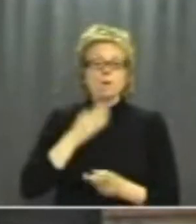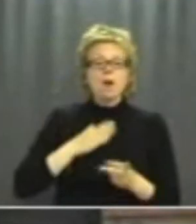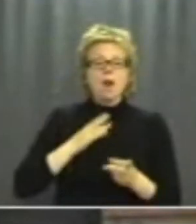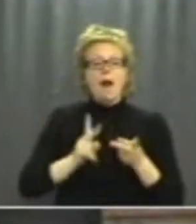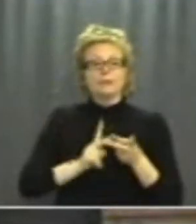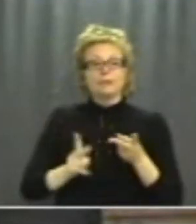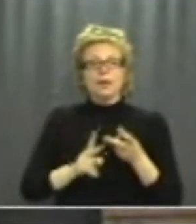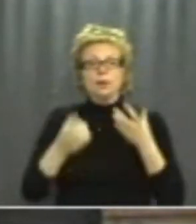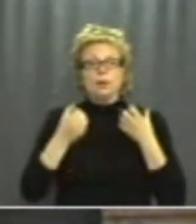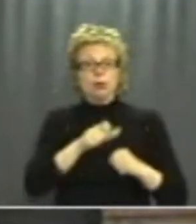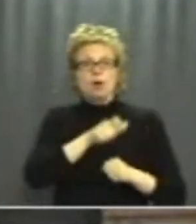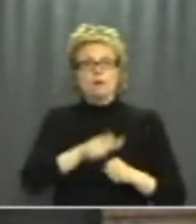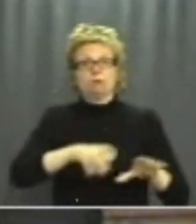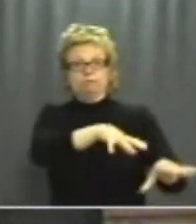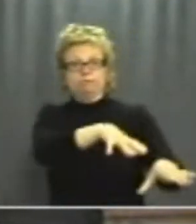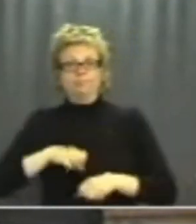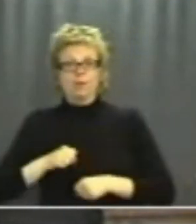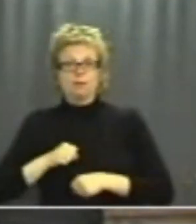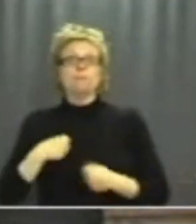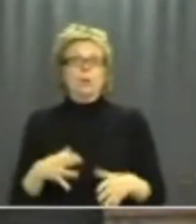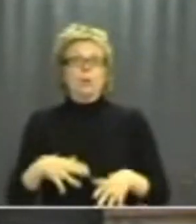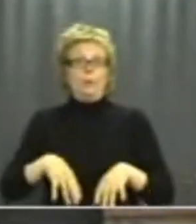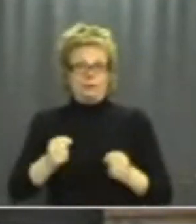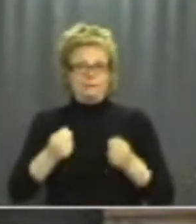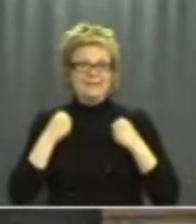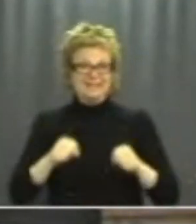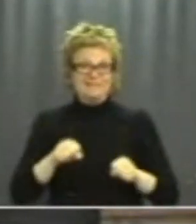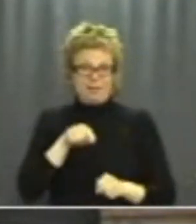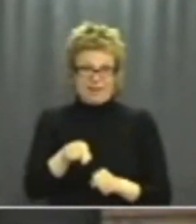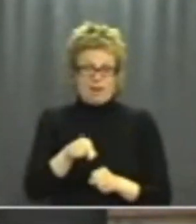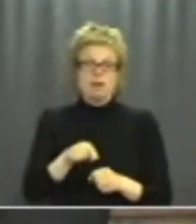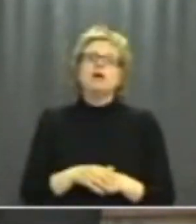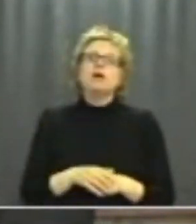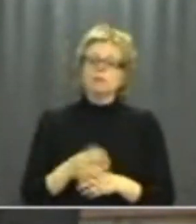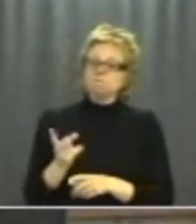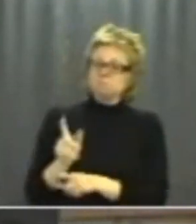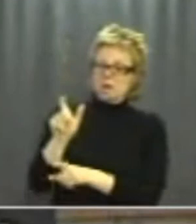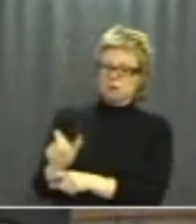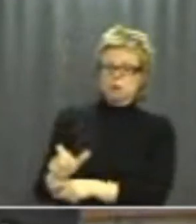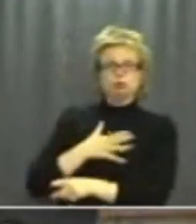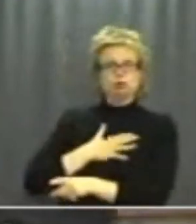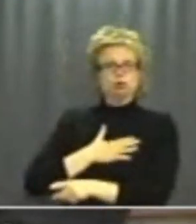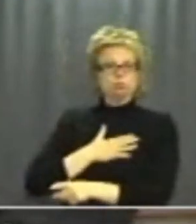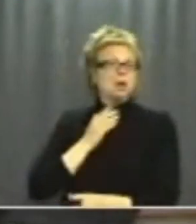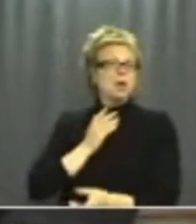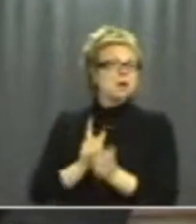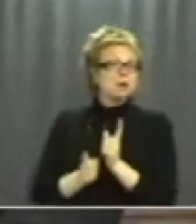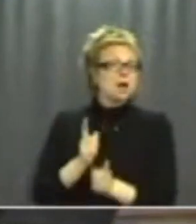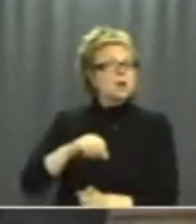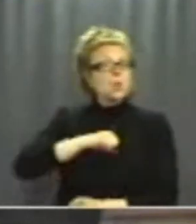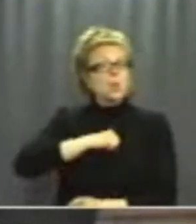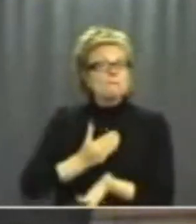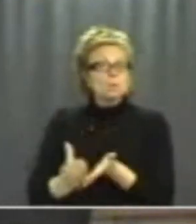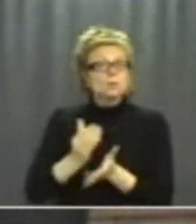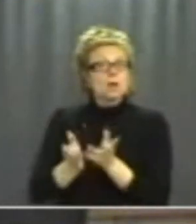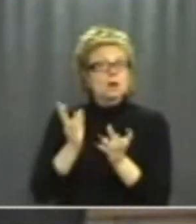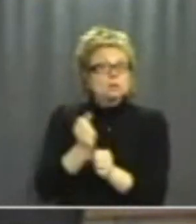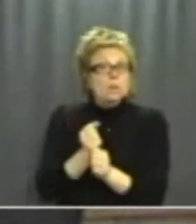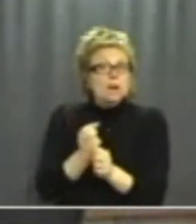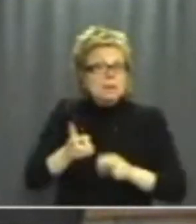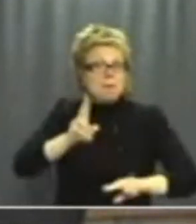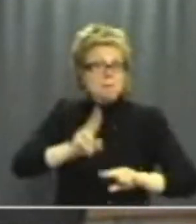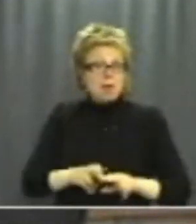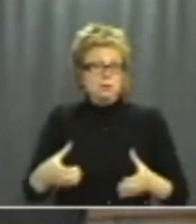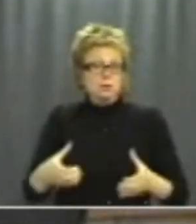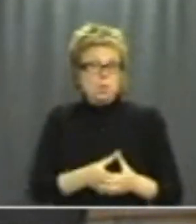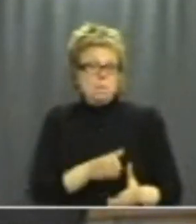detta som möjligt i uppdrag och driva det. Och den personen tycker att det kanske var ändå kul att fortsätta jobba på detta äldreboende ihop